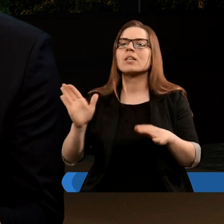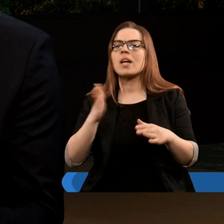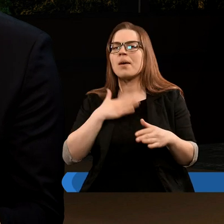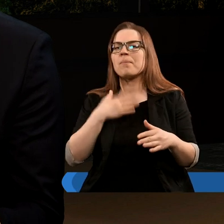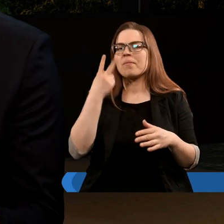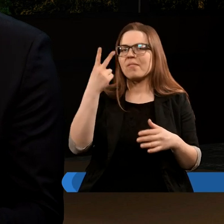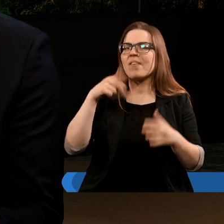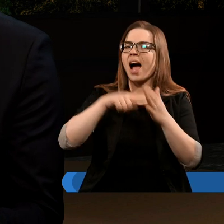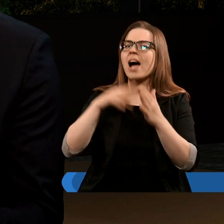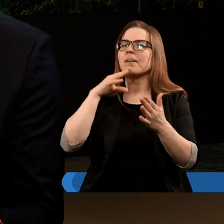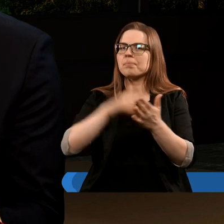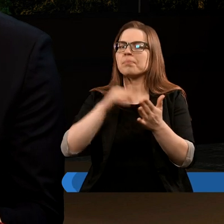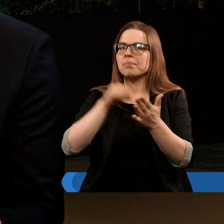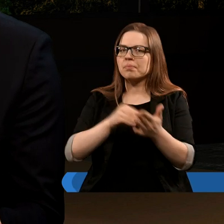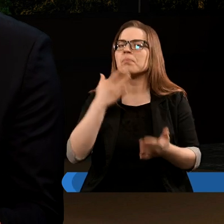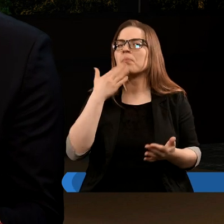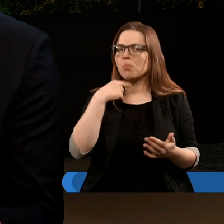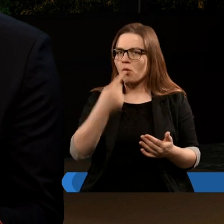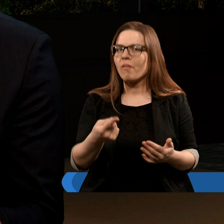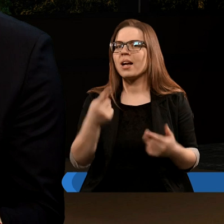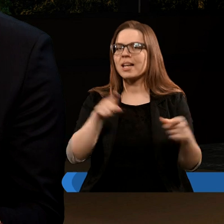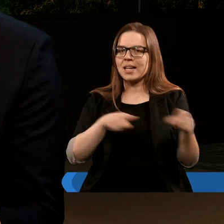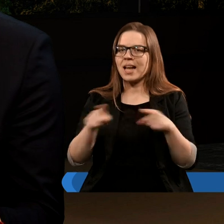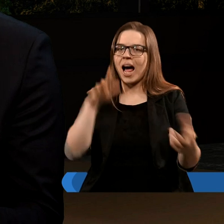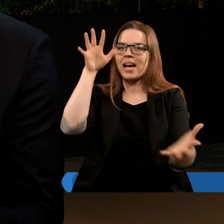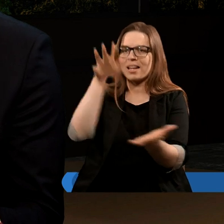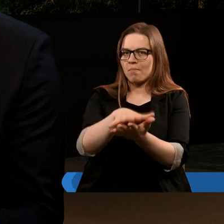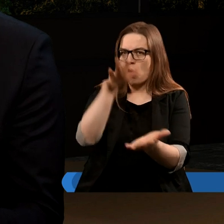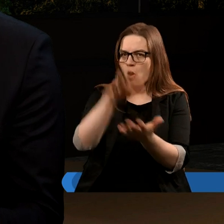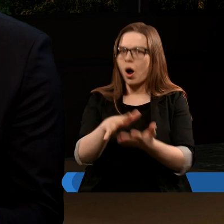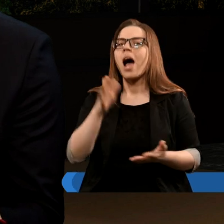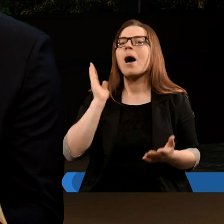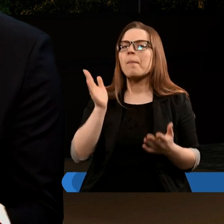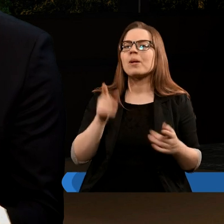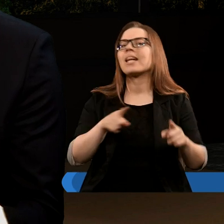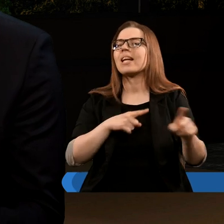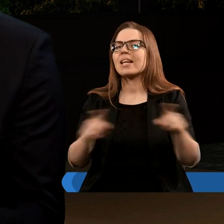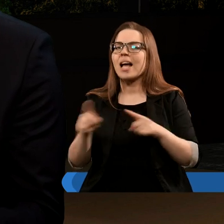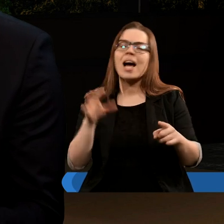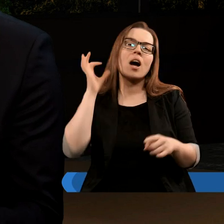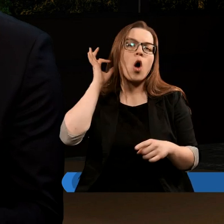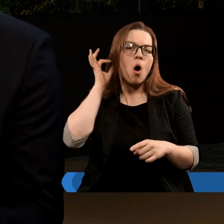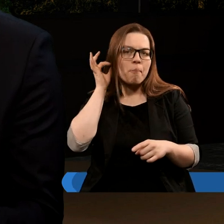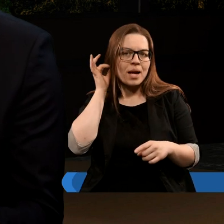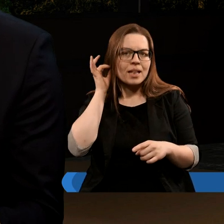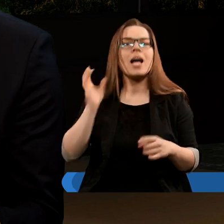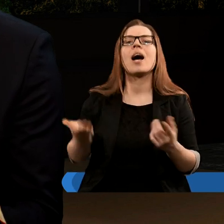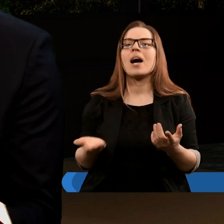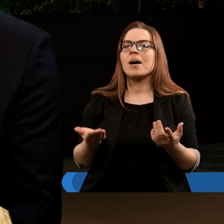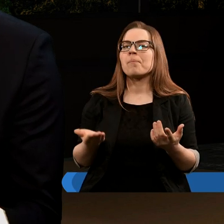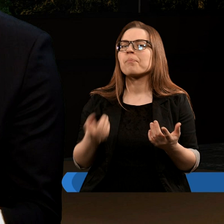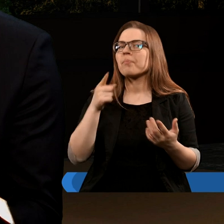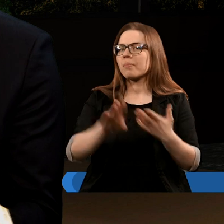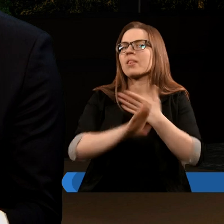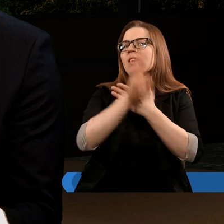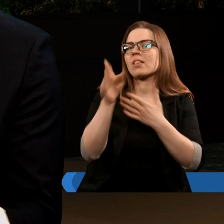mamy dwa razy powiedziane, że najpierw mamy znak smoka, później mamy znak kobiety, a